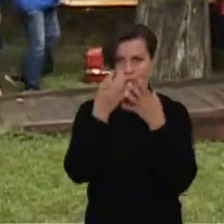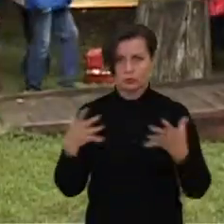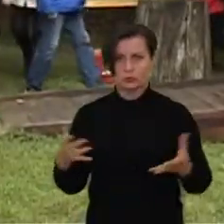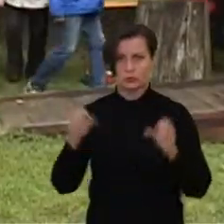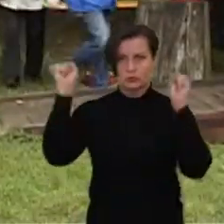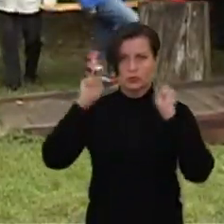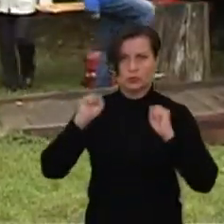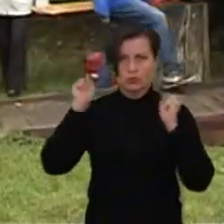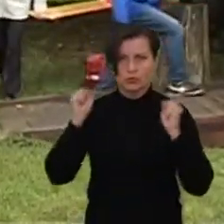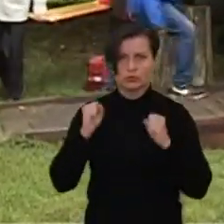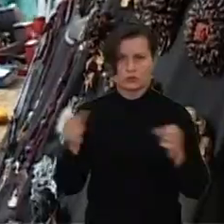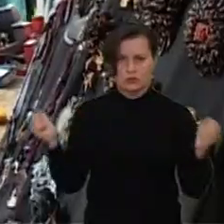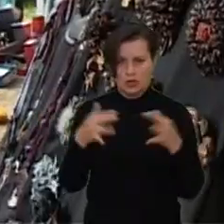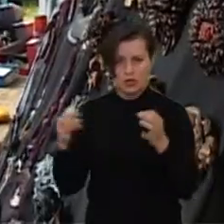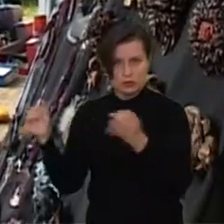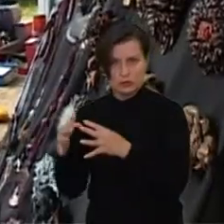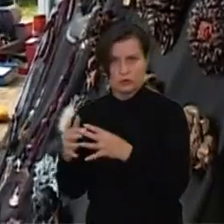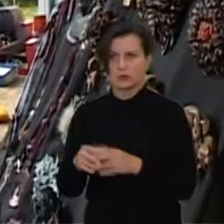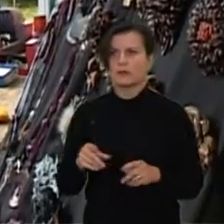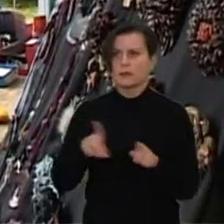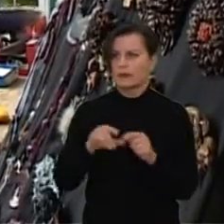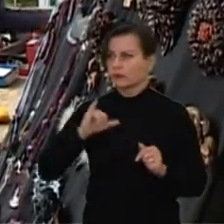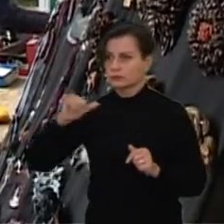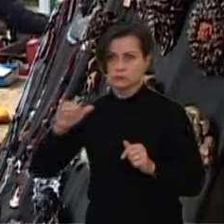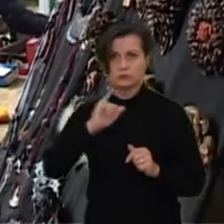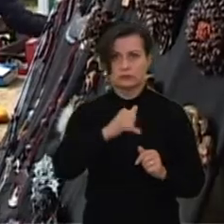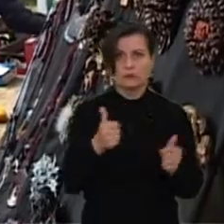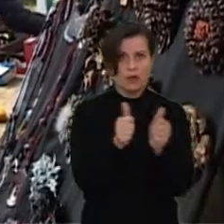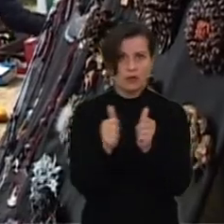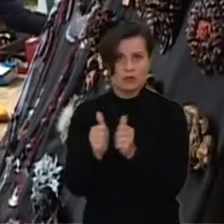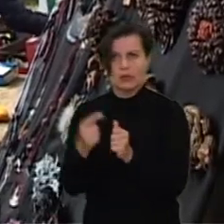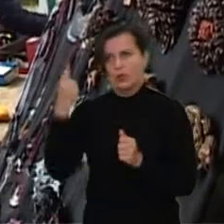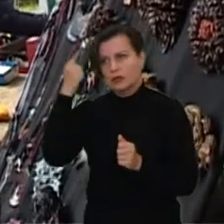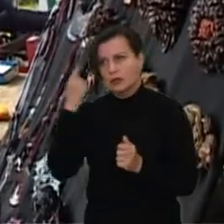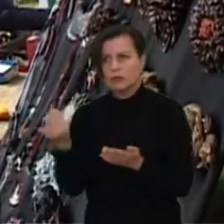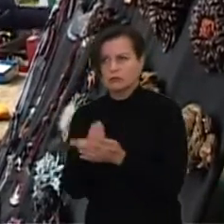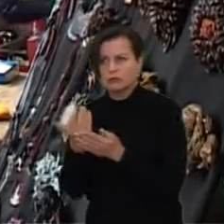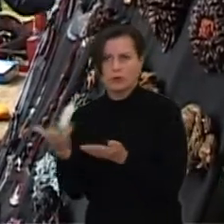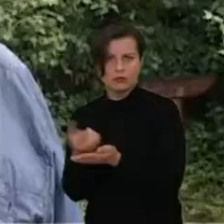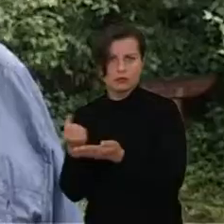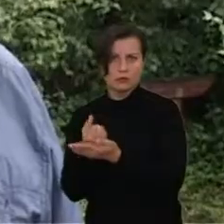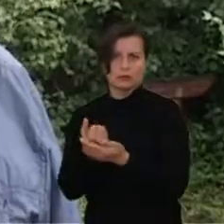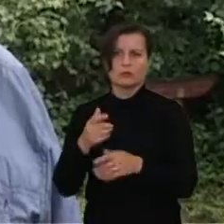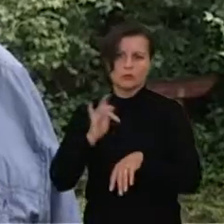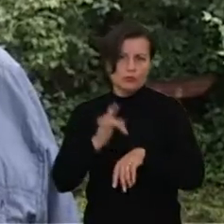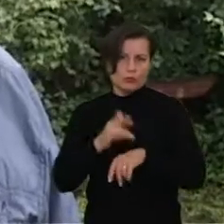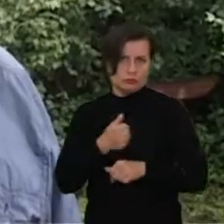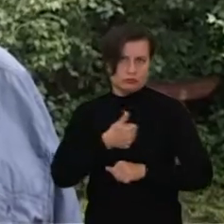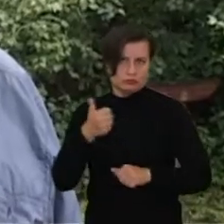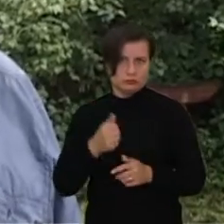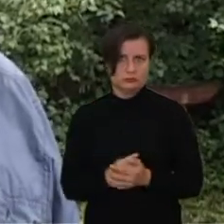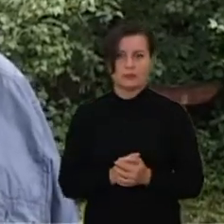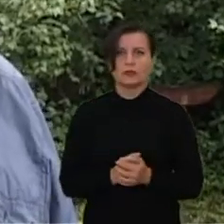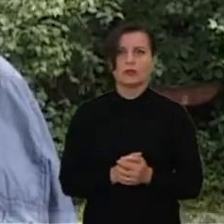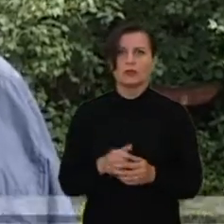sportiniuose renginiuose. lankosi pas kaimynus ir pasisėme ne tik įdėjų, bet ir gerų įspūdžių. Dirbame pagal